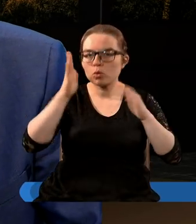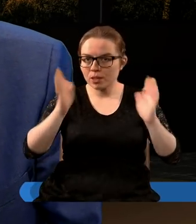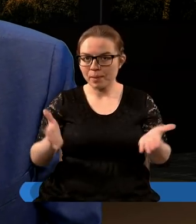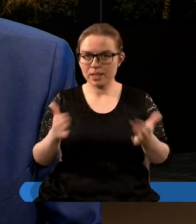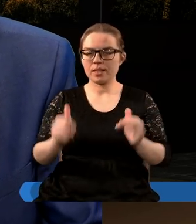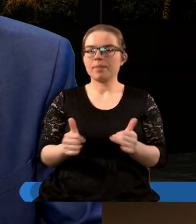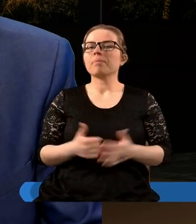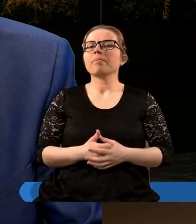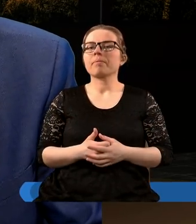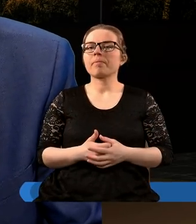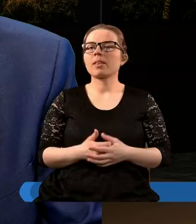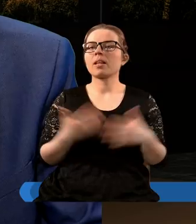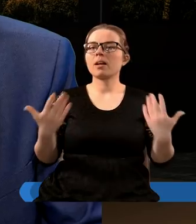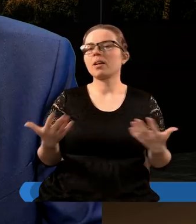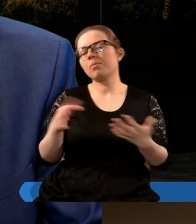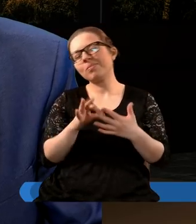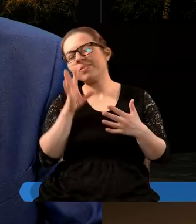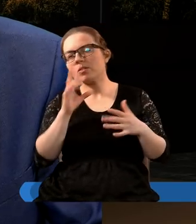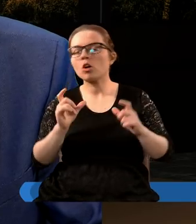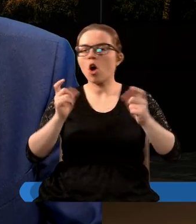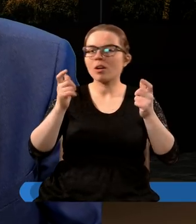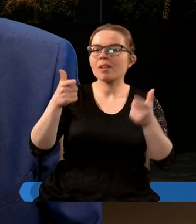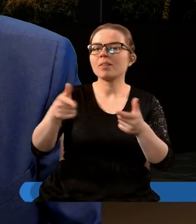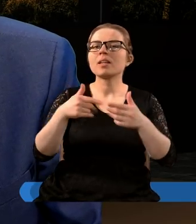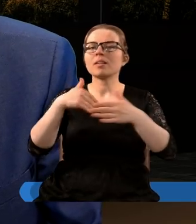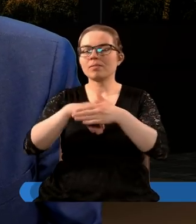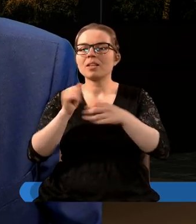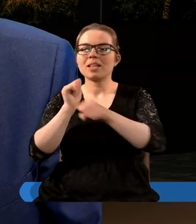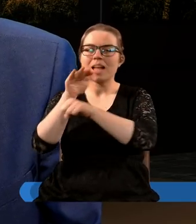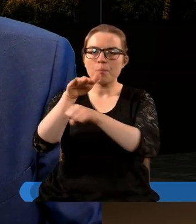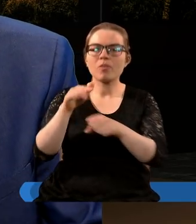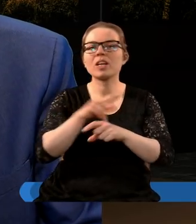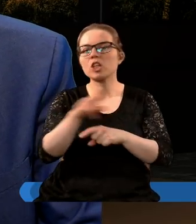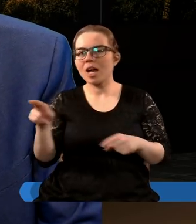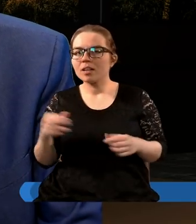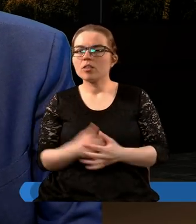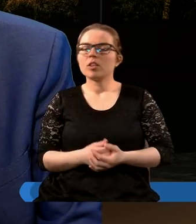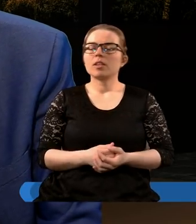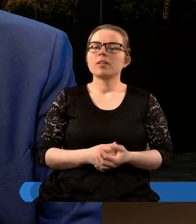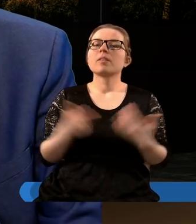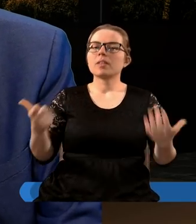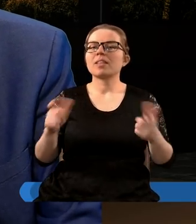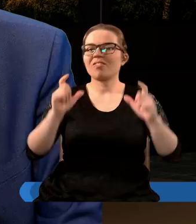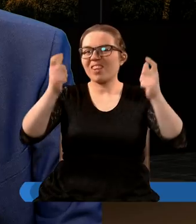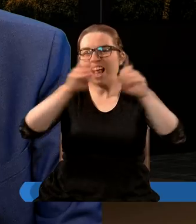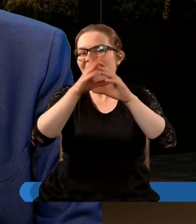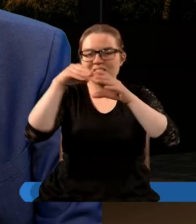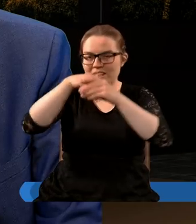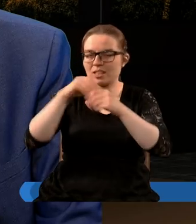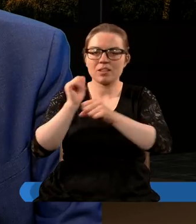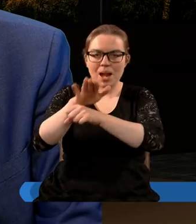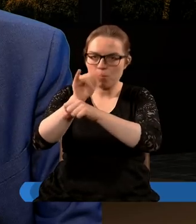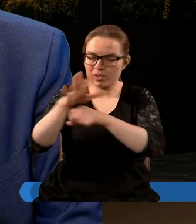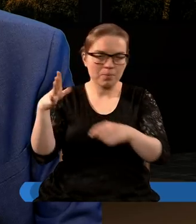później? To może jedynie z pewnej sekwencji zapowiedzianych rzeczy tutaj wydarzeń i